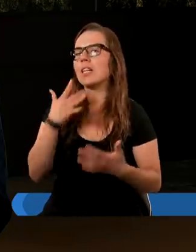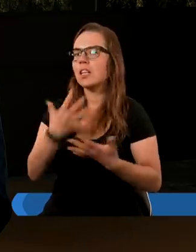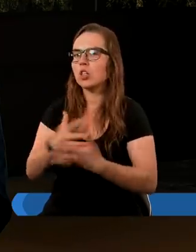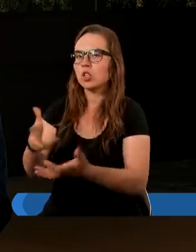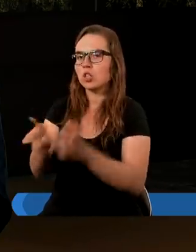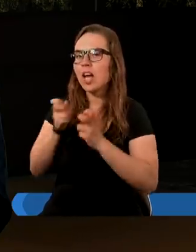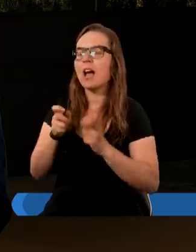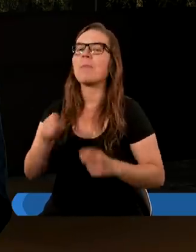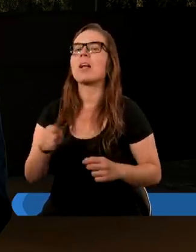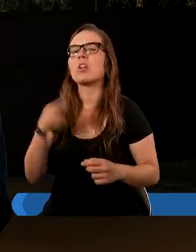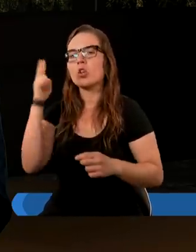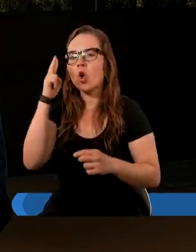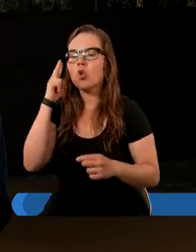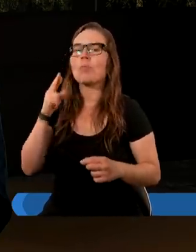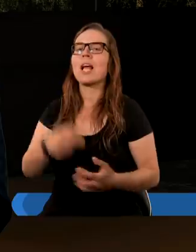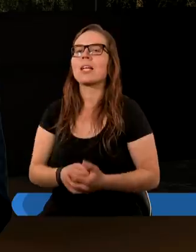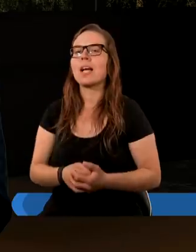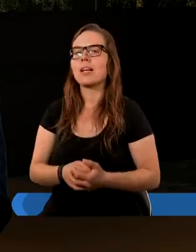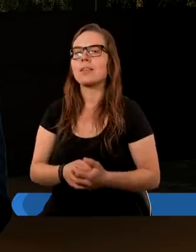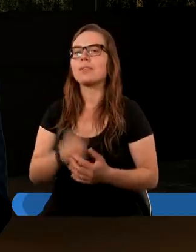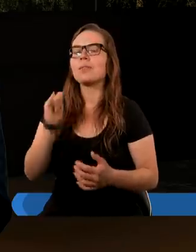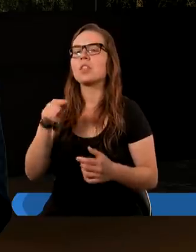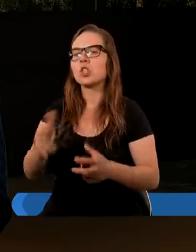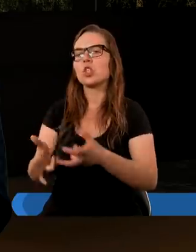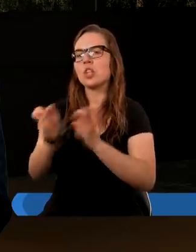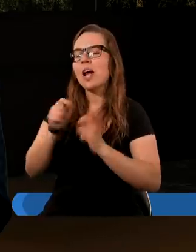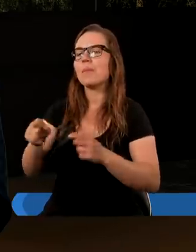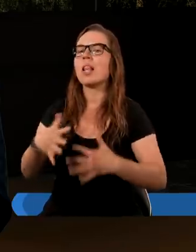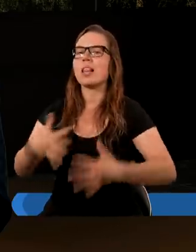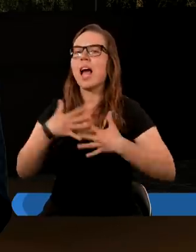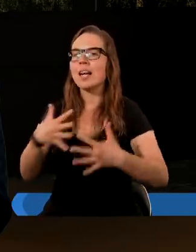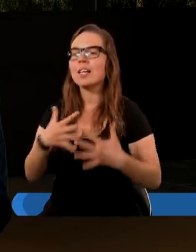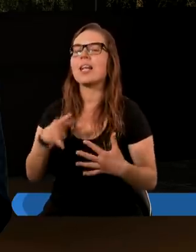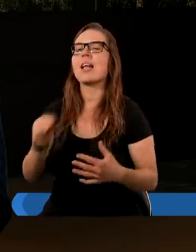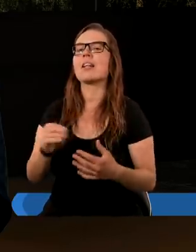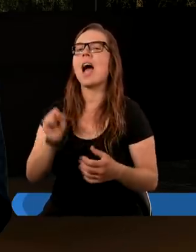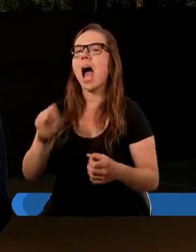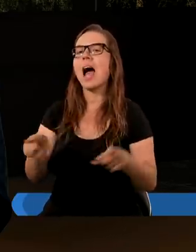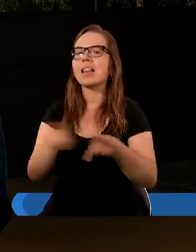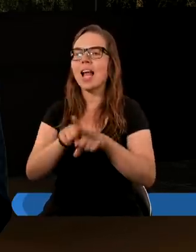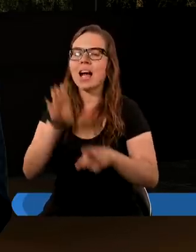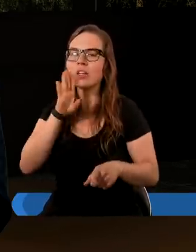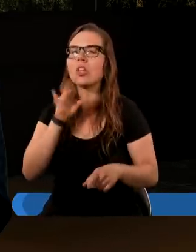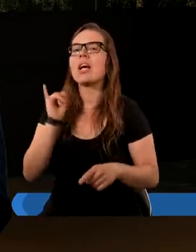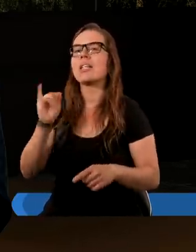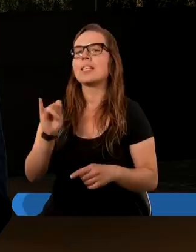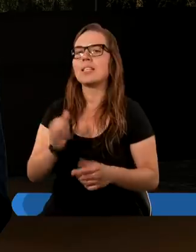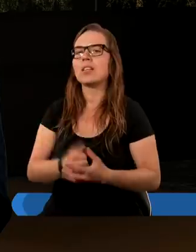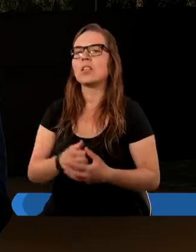czerpać zrozumienie, z Niego czerpać natchnienie, a także i